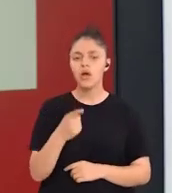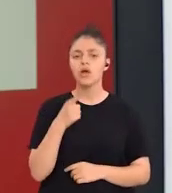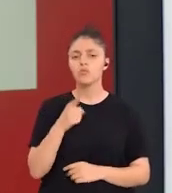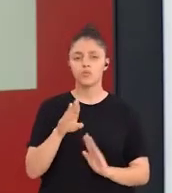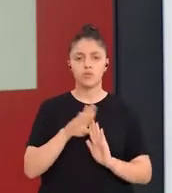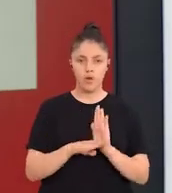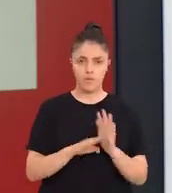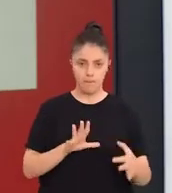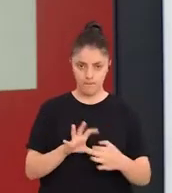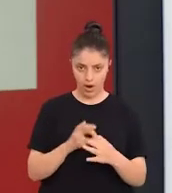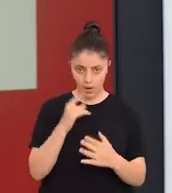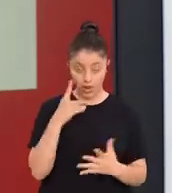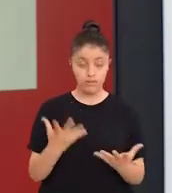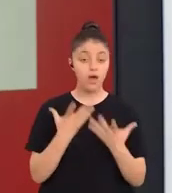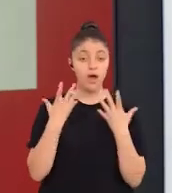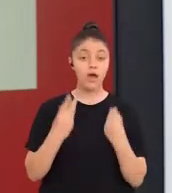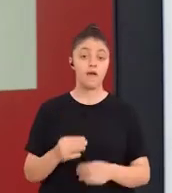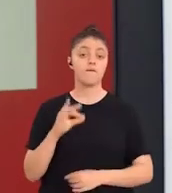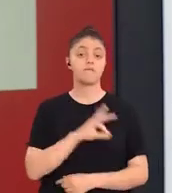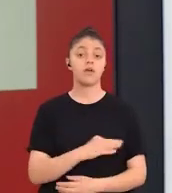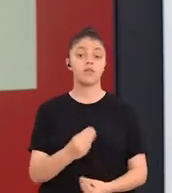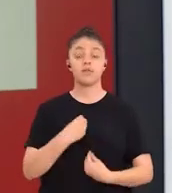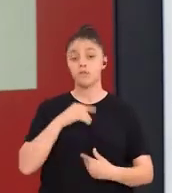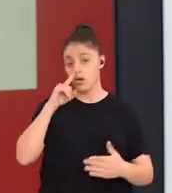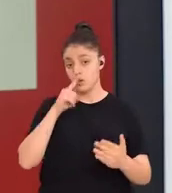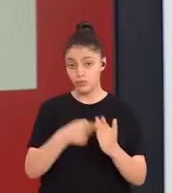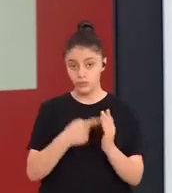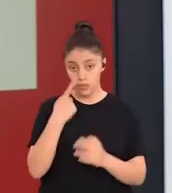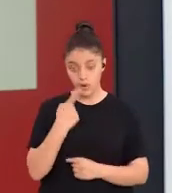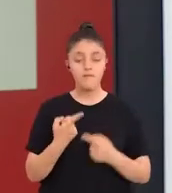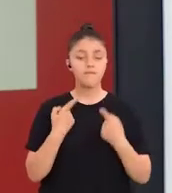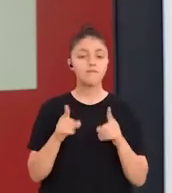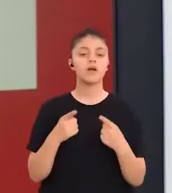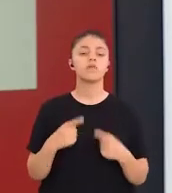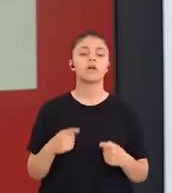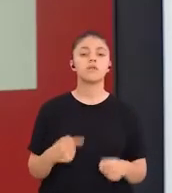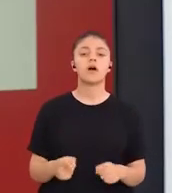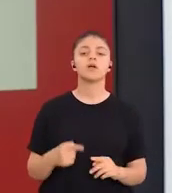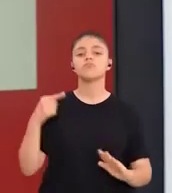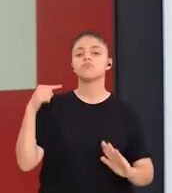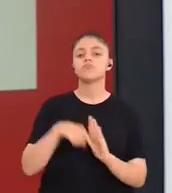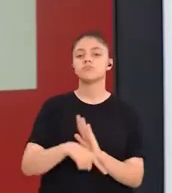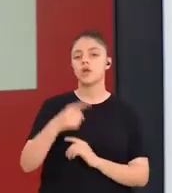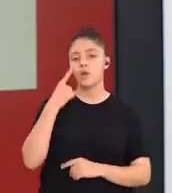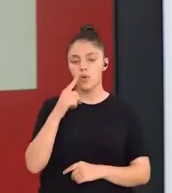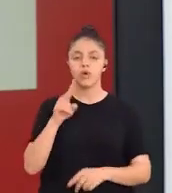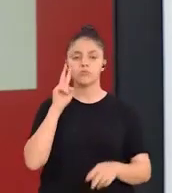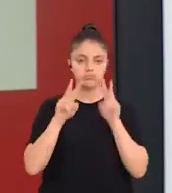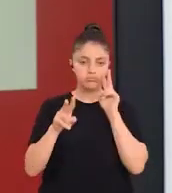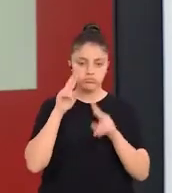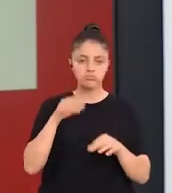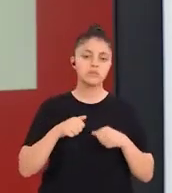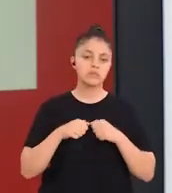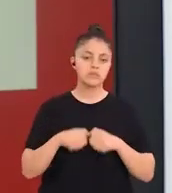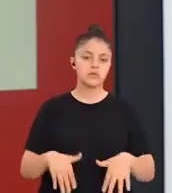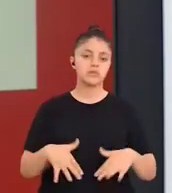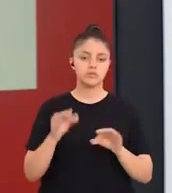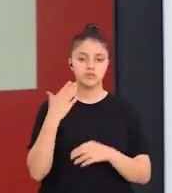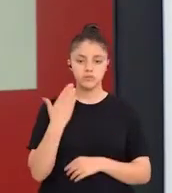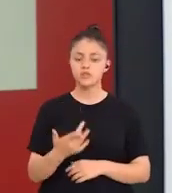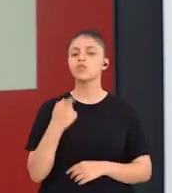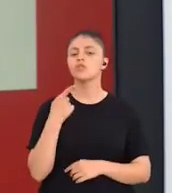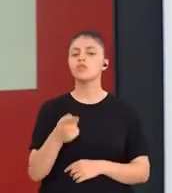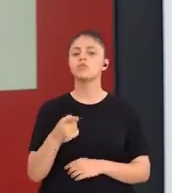programı daha etkili kılma nihai amacının farklı anlayışlar çerçevesinde yapılandırılmasıdır.